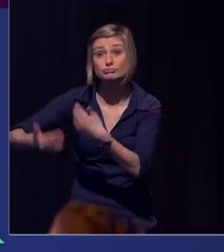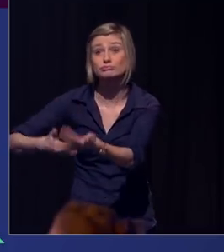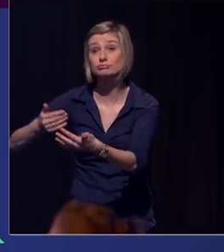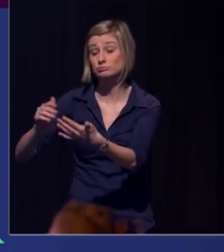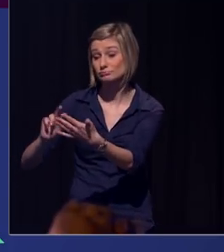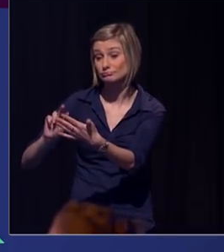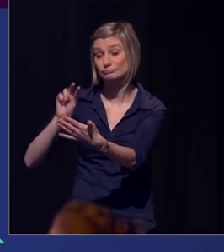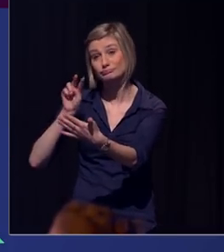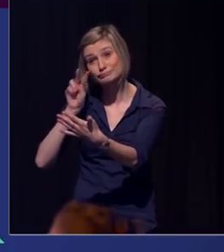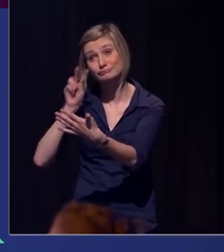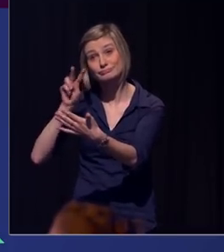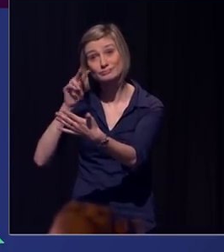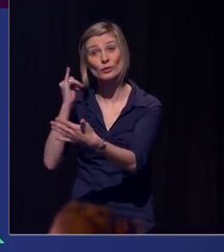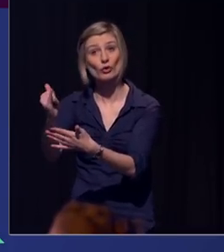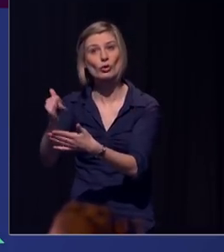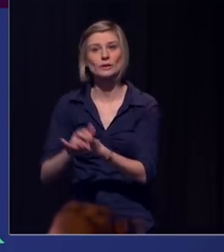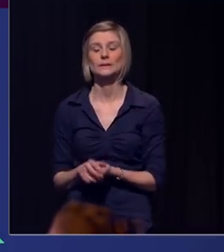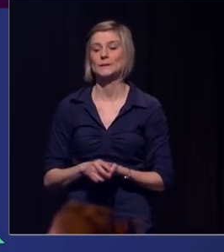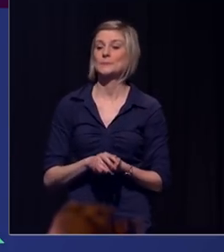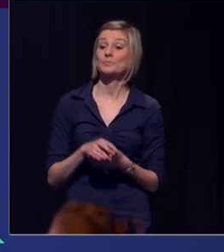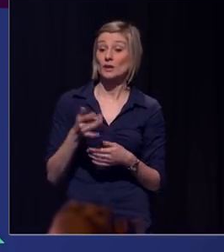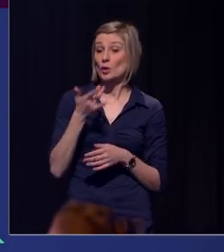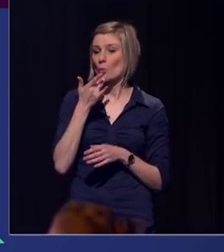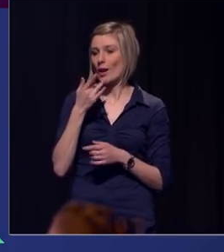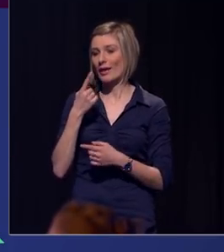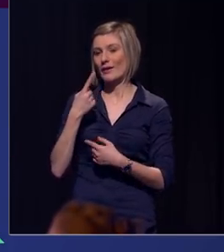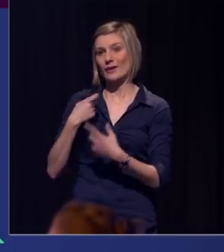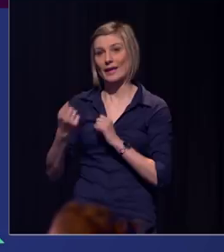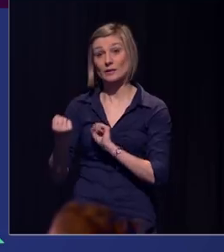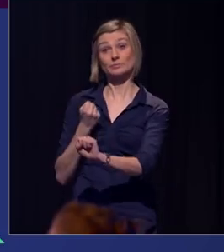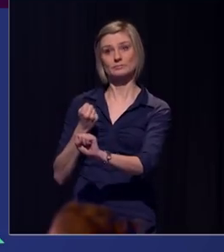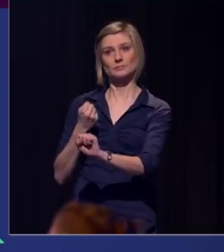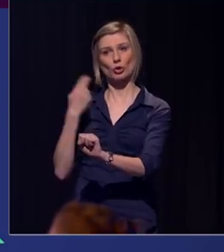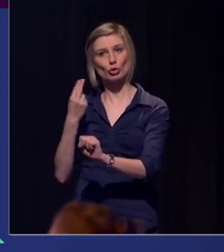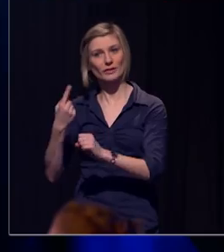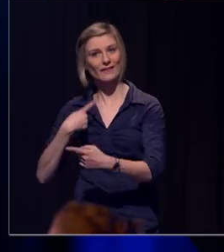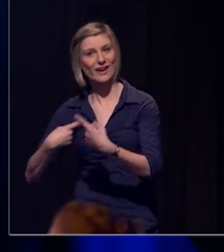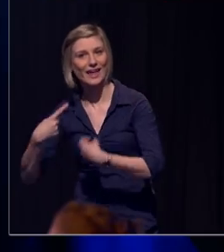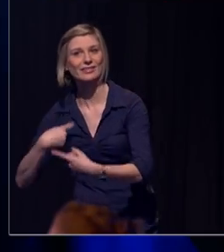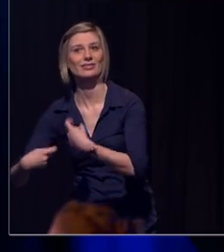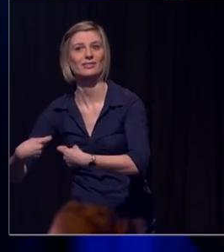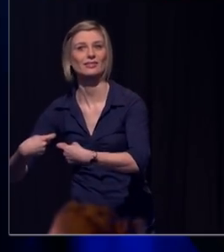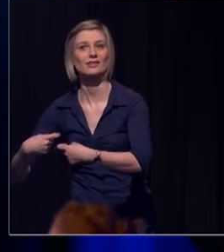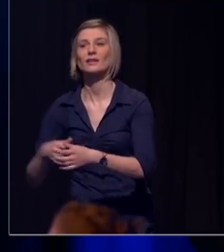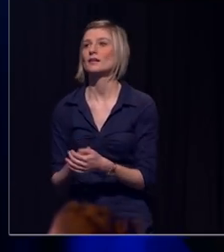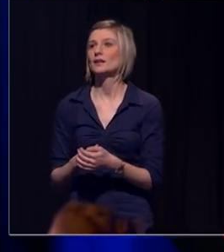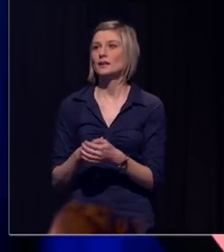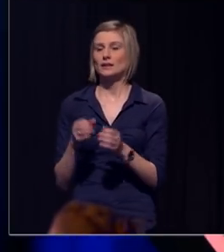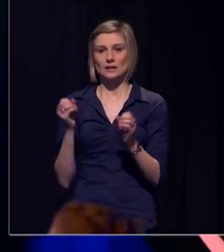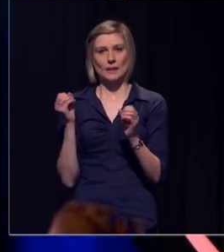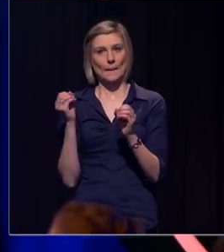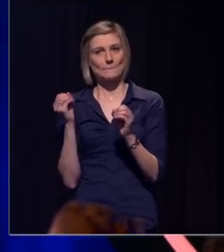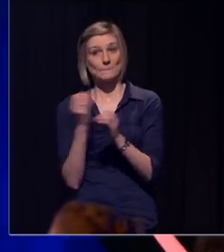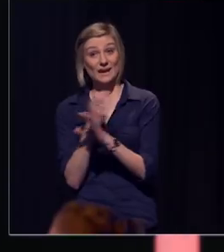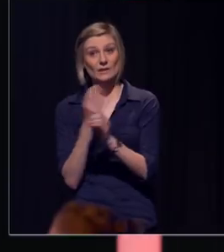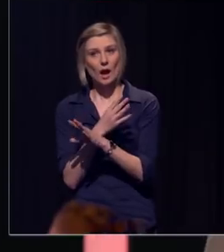eerste punt is dus om een verleiding te weerstaan, moet er een verleiding zijn. En de media zijn er constant en er is een hele grote